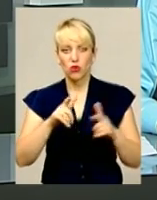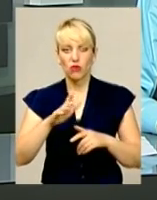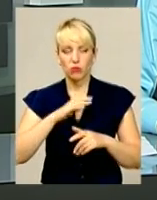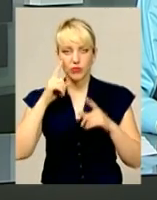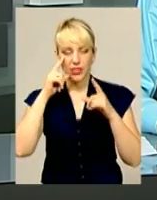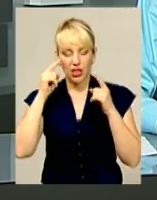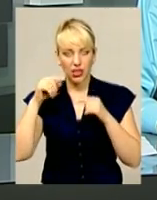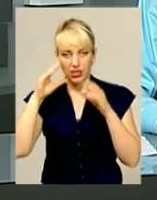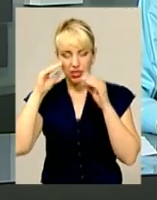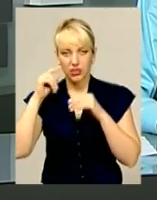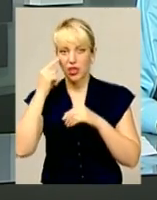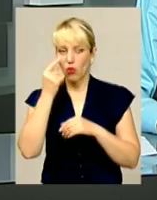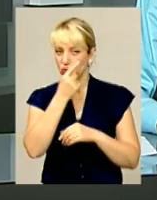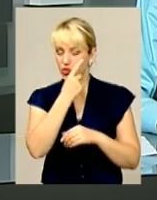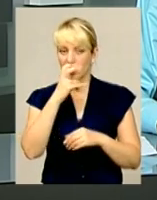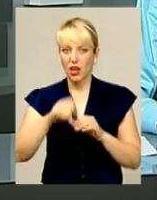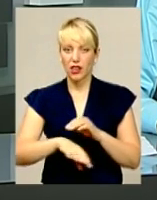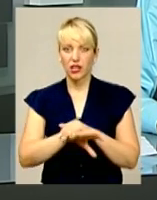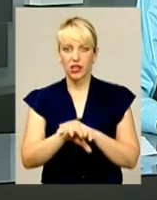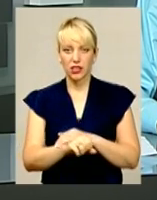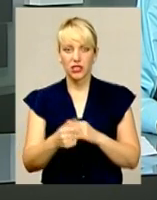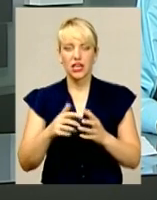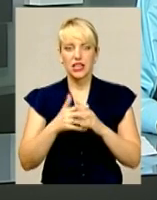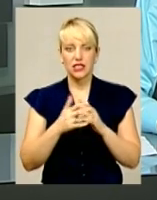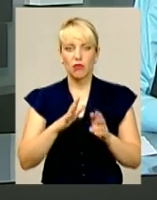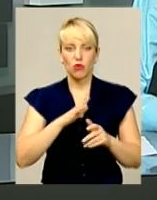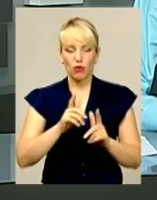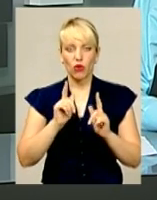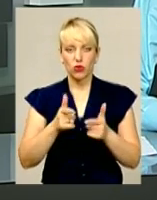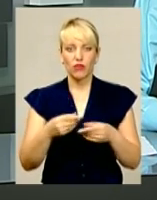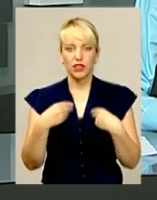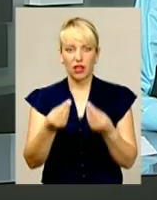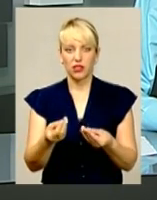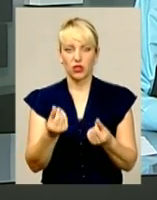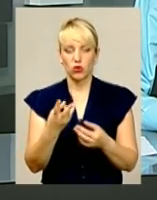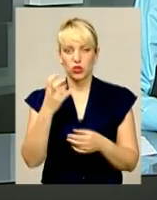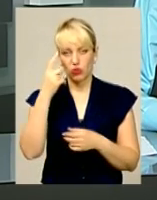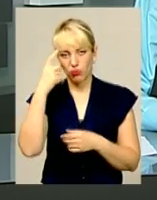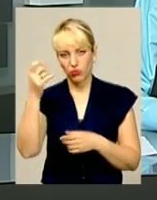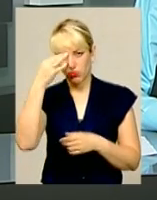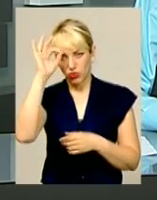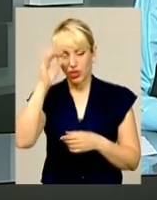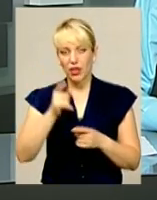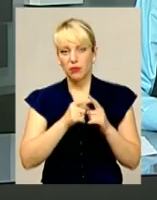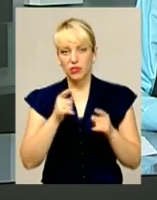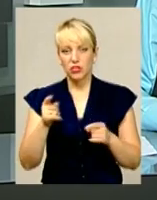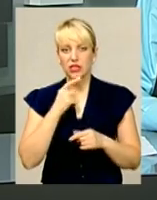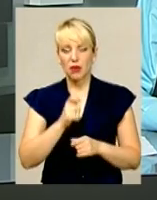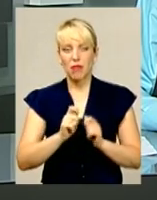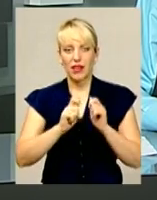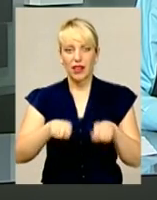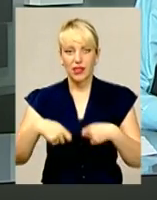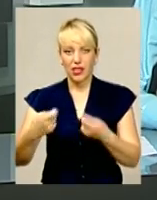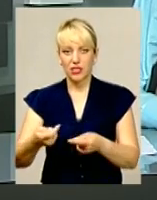Селянин погодився дати гроші, однак перед тим повідомив правоохоронців. І саме під час передачі такої винагороди слідчого й